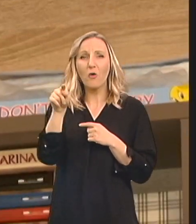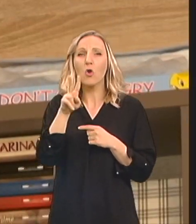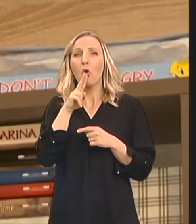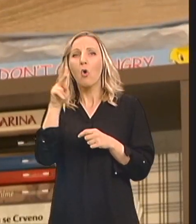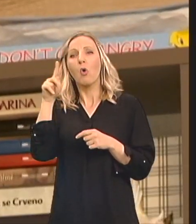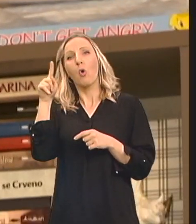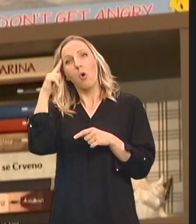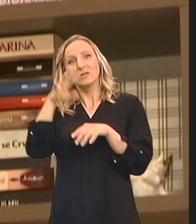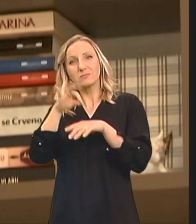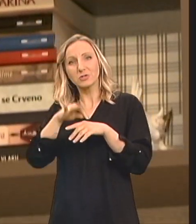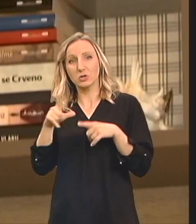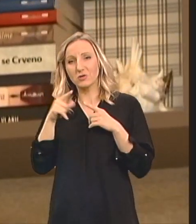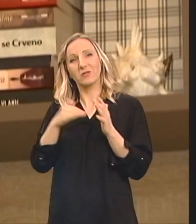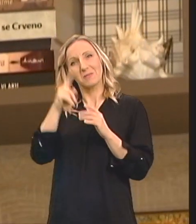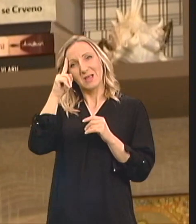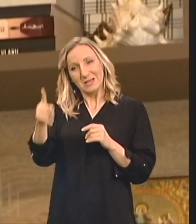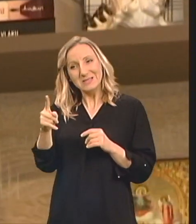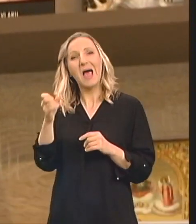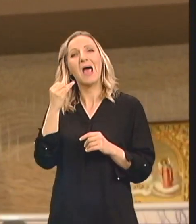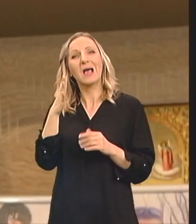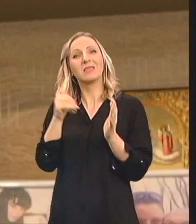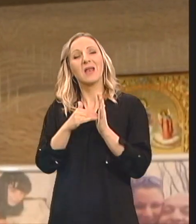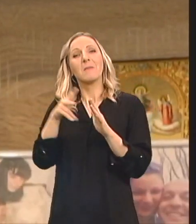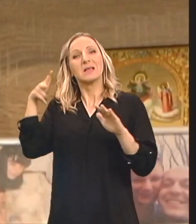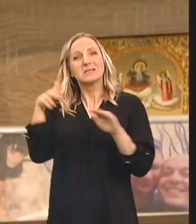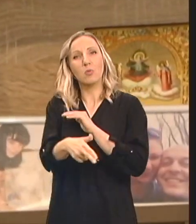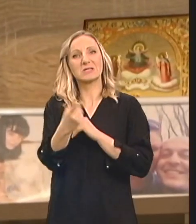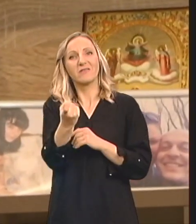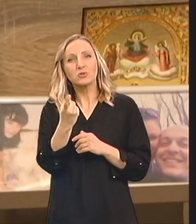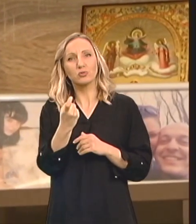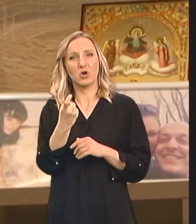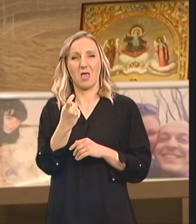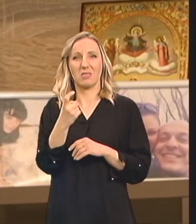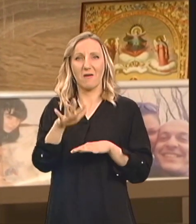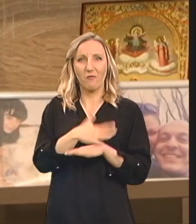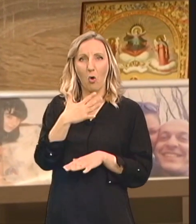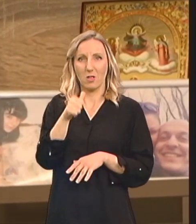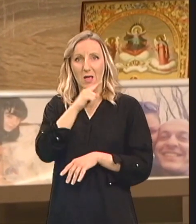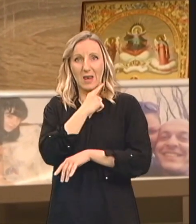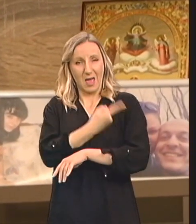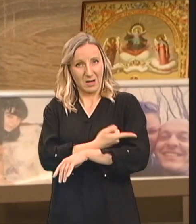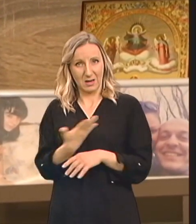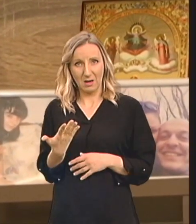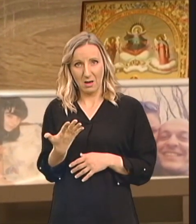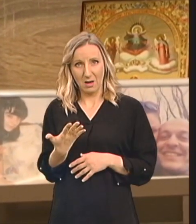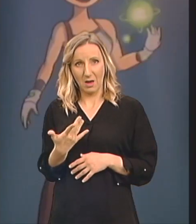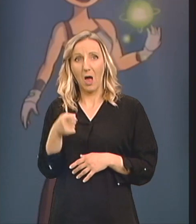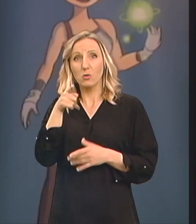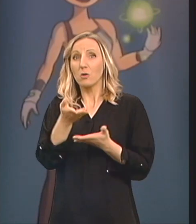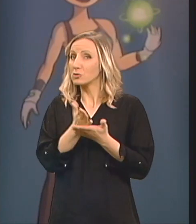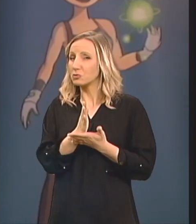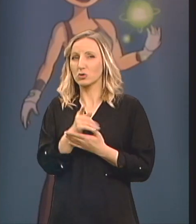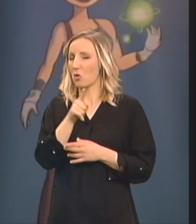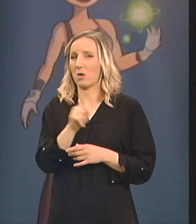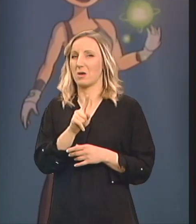zna bolje kada je vrijeme da stane sa ispitima snage i volje U njenom slučaju nije stala Tih devet